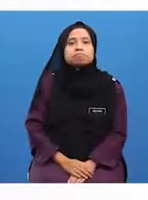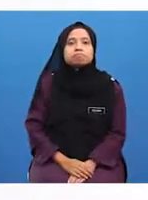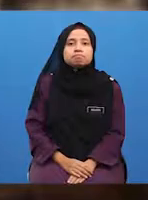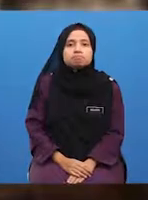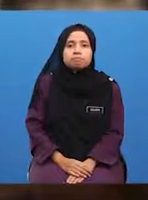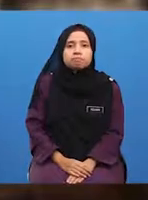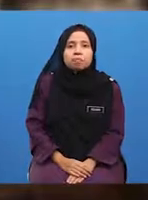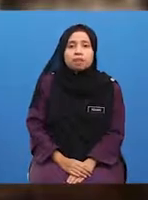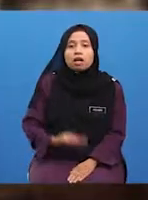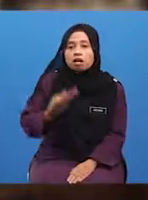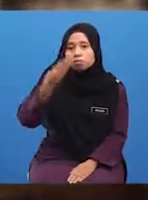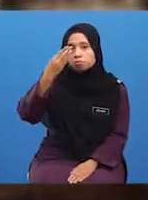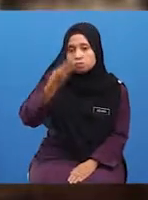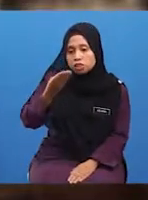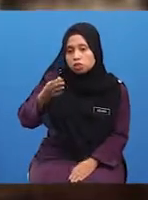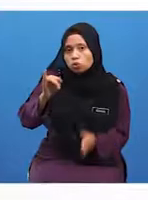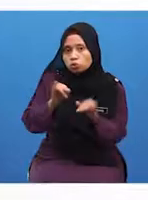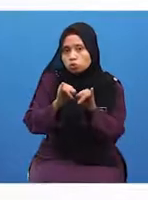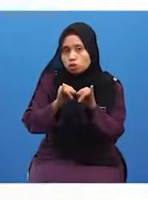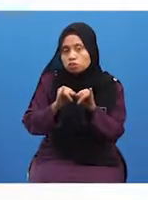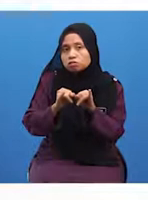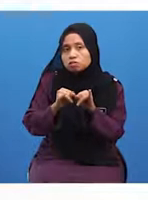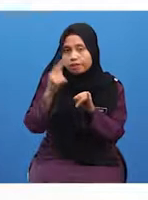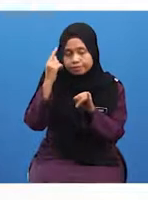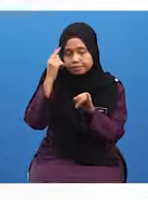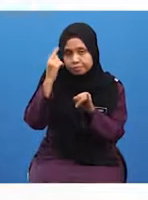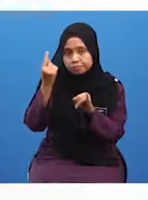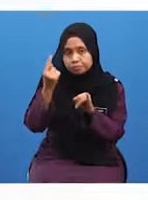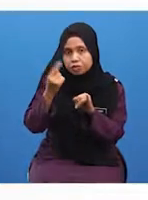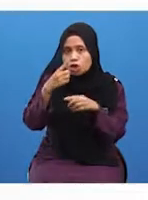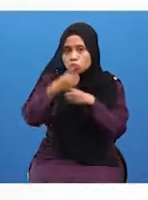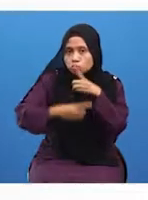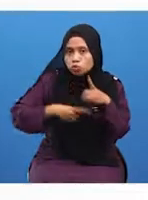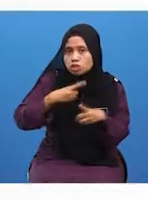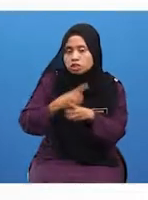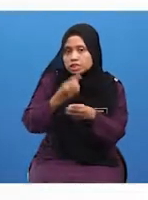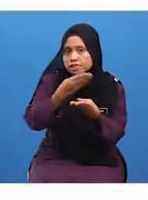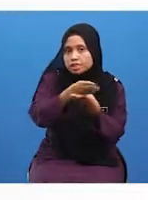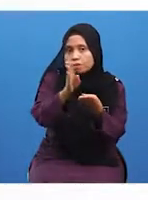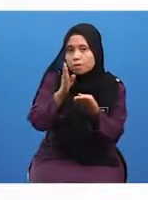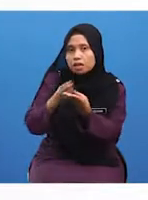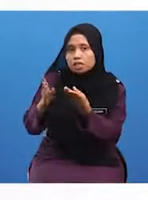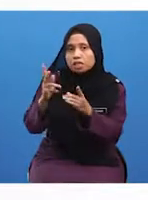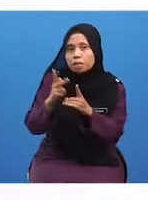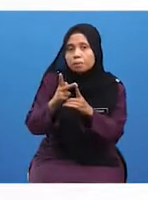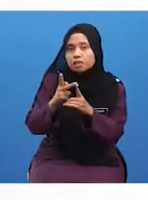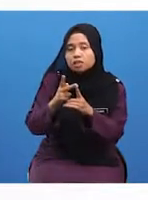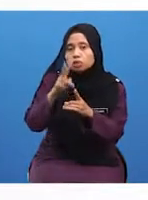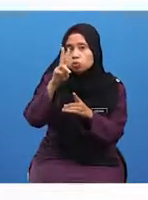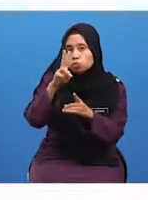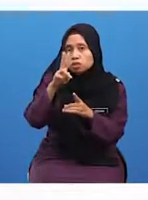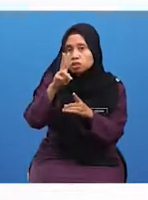Beliau juga berpendapat bahawa dunia terbahagi kepada dua